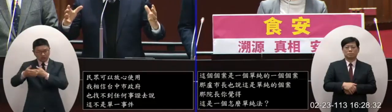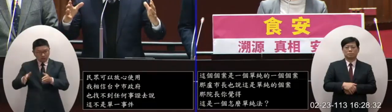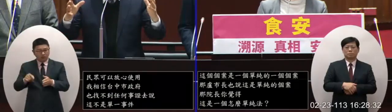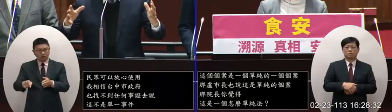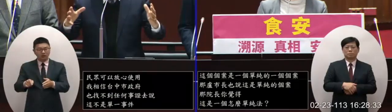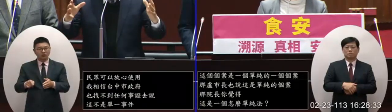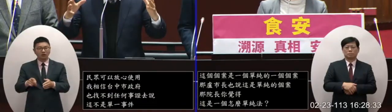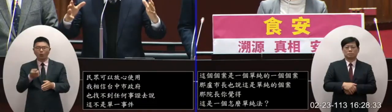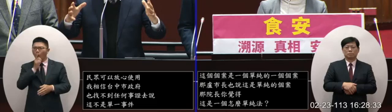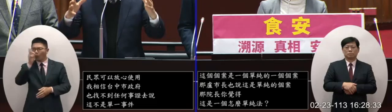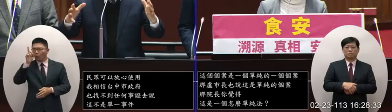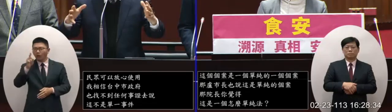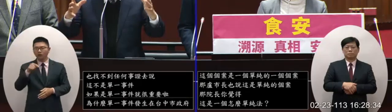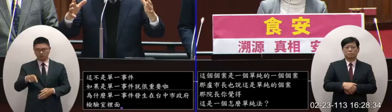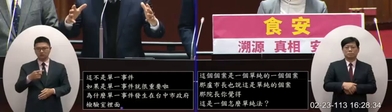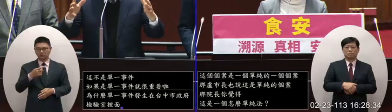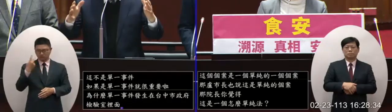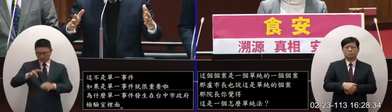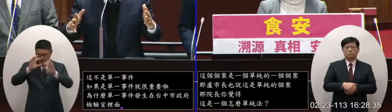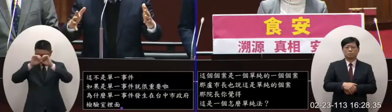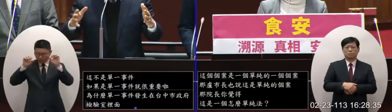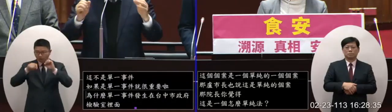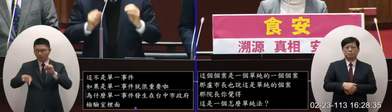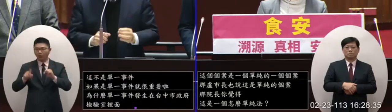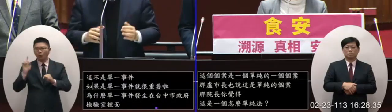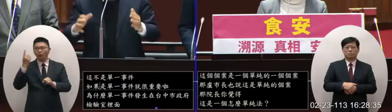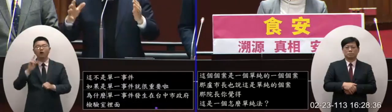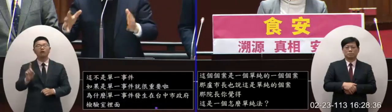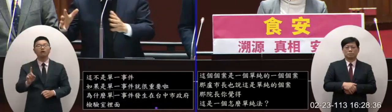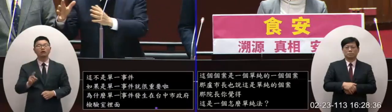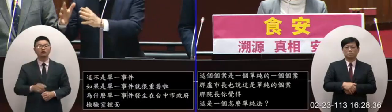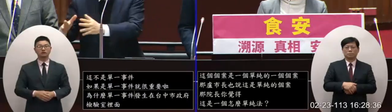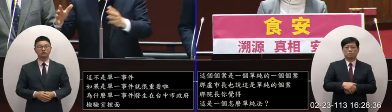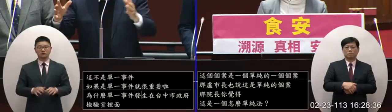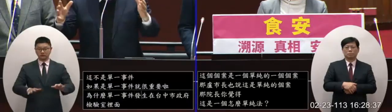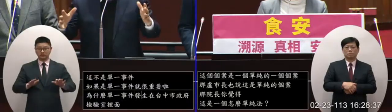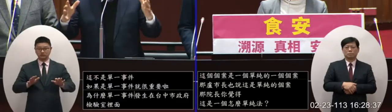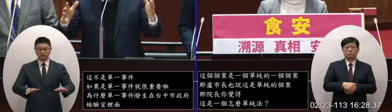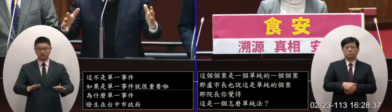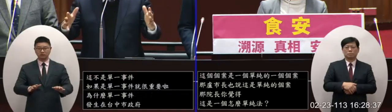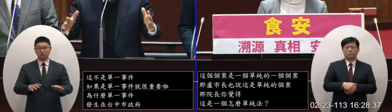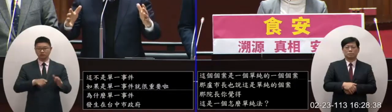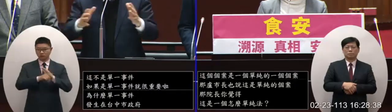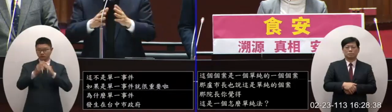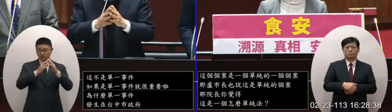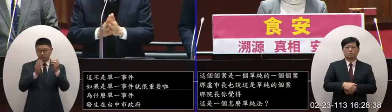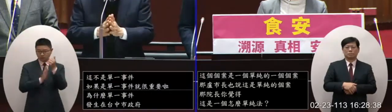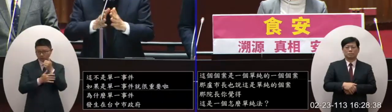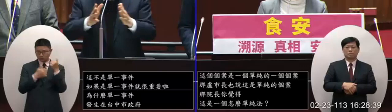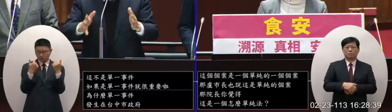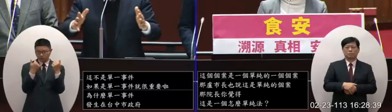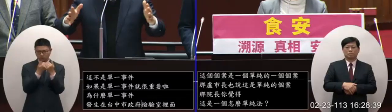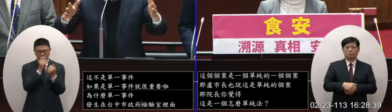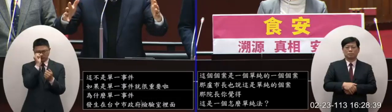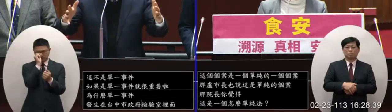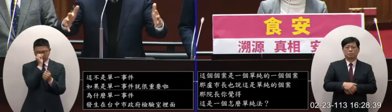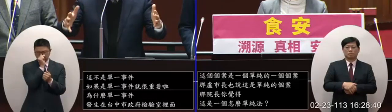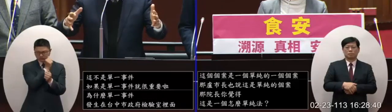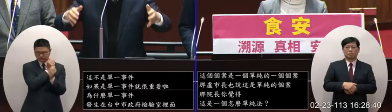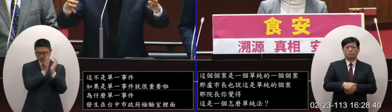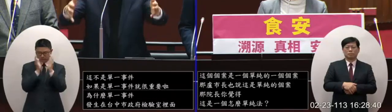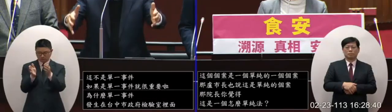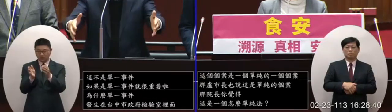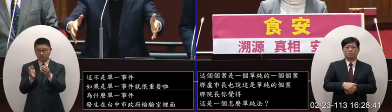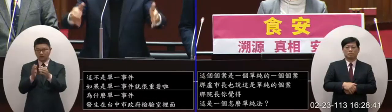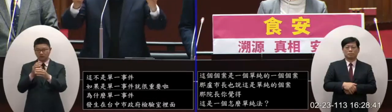解發生在台中市政府的檢驗室裡面的原因這也就是為什麼我們的專家委員會來特別針對著這個